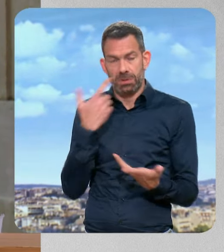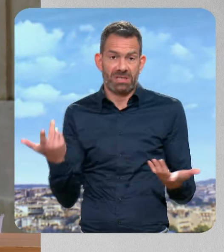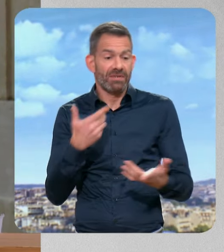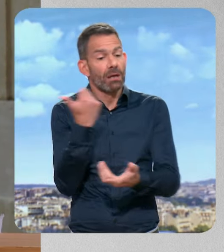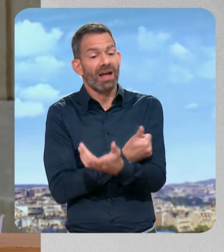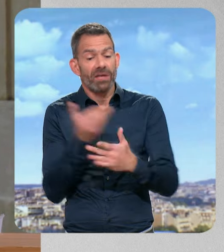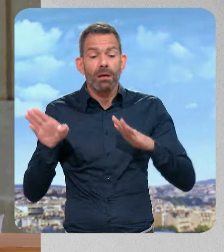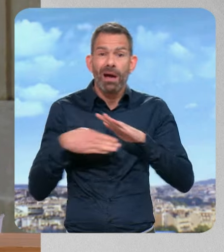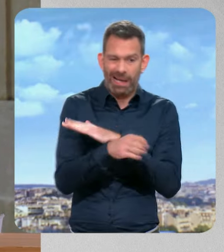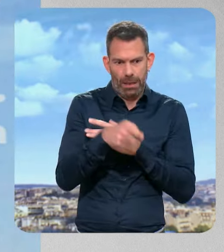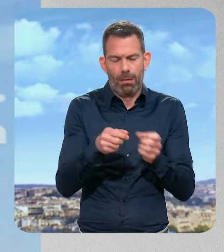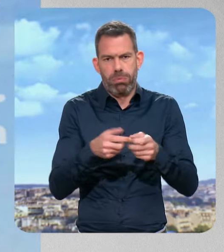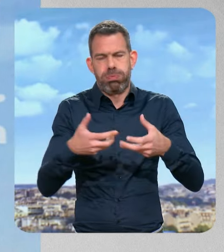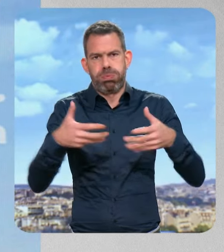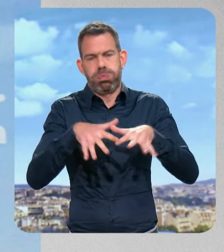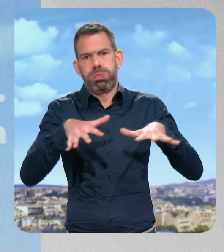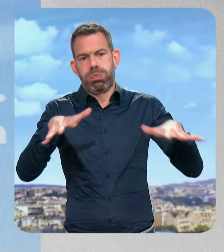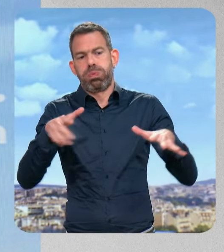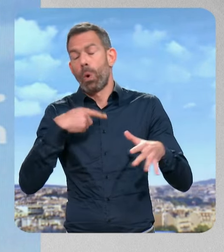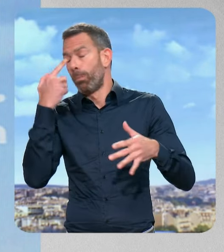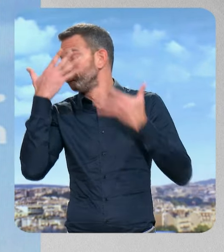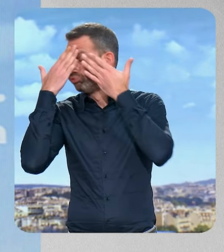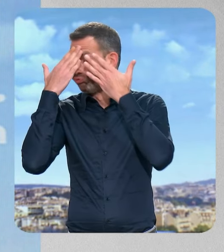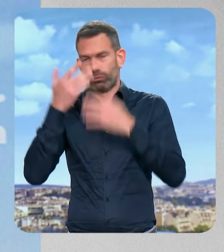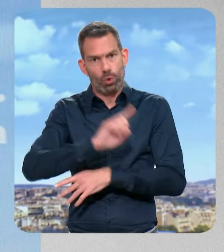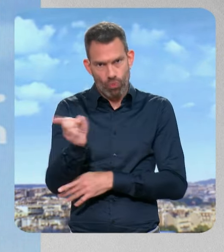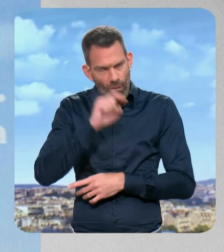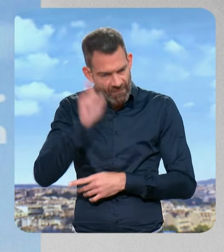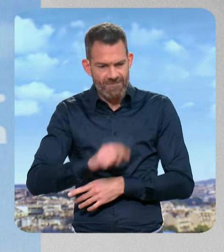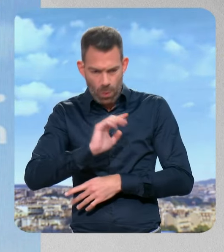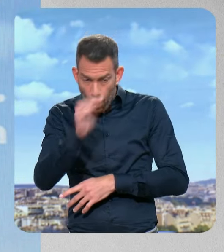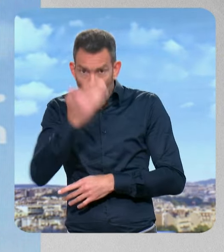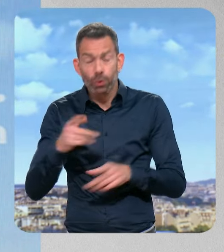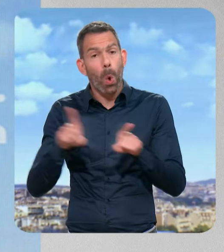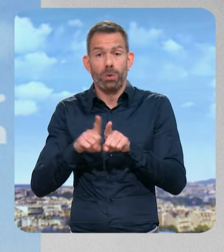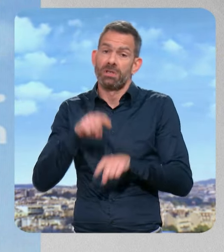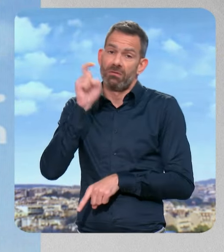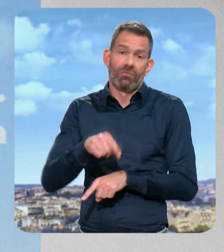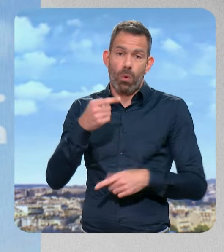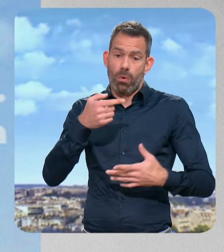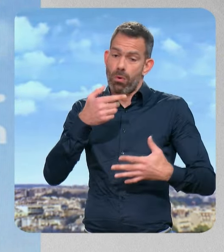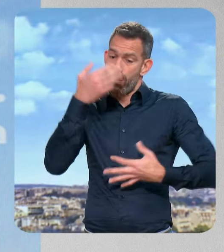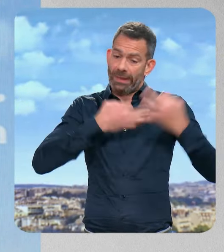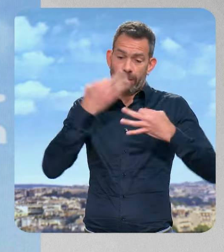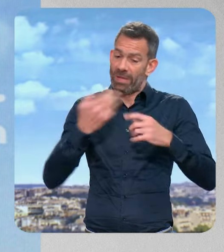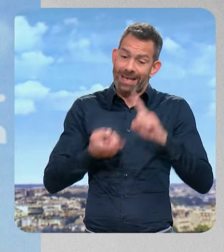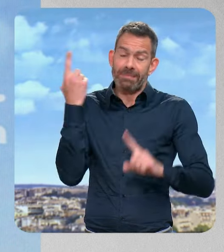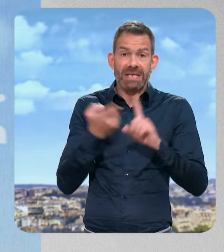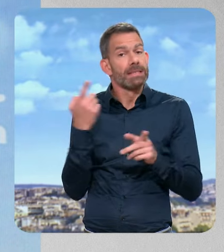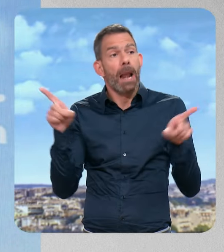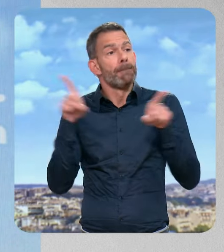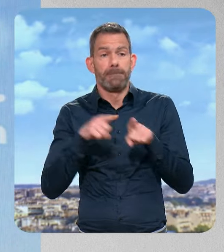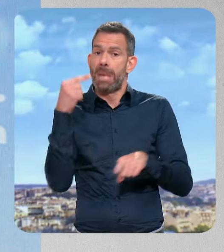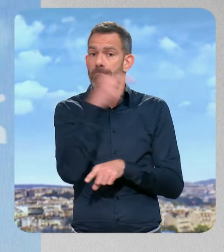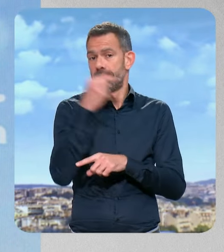la face. Il prend une ampleur considérable. 2. Il faut un parquet spécialisé, à l'exemple de ce qui se fait aux États-Unis, pour qu'on tape